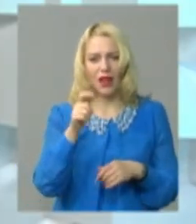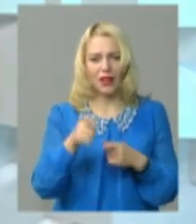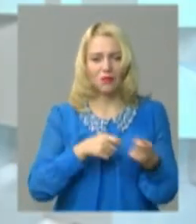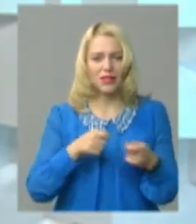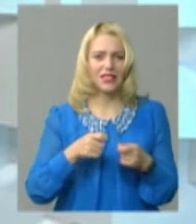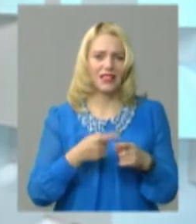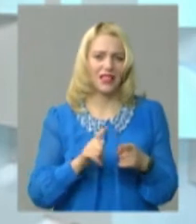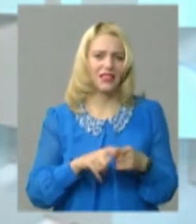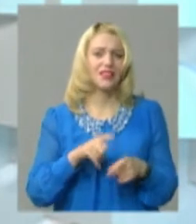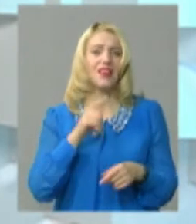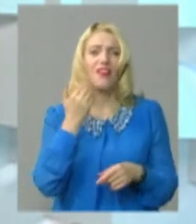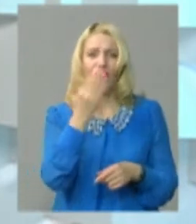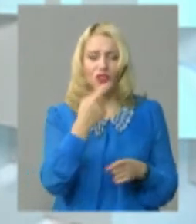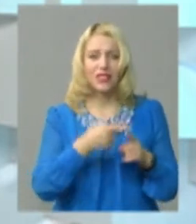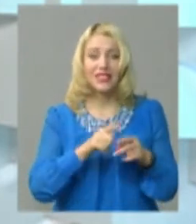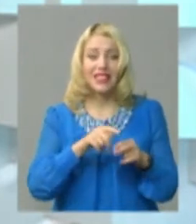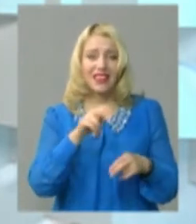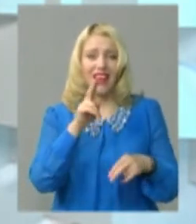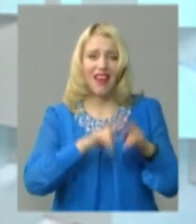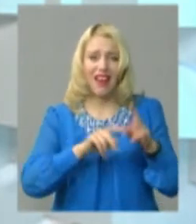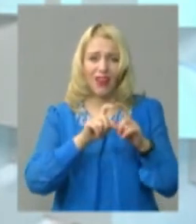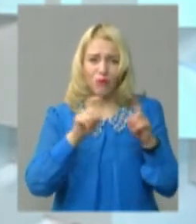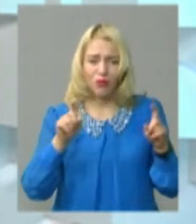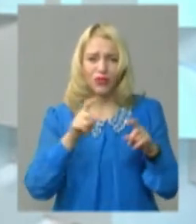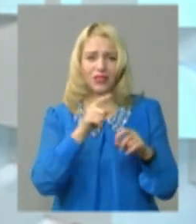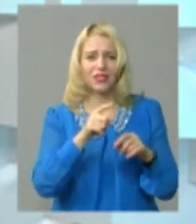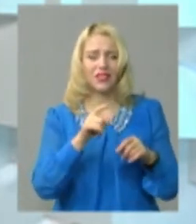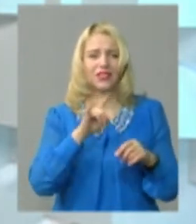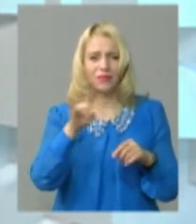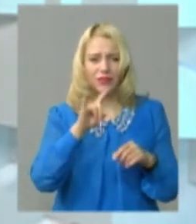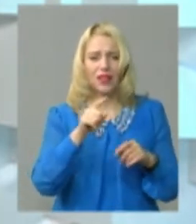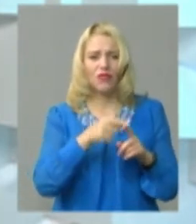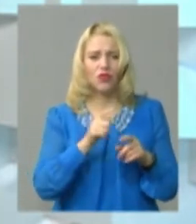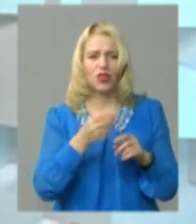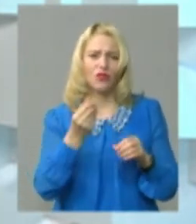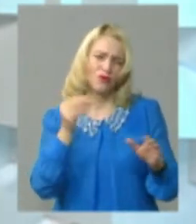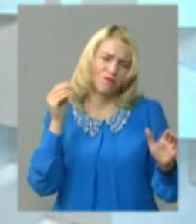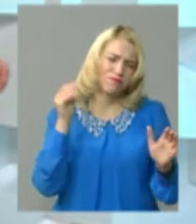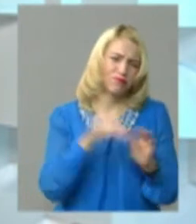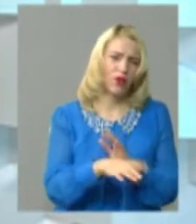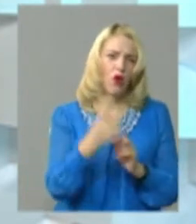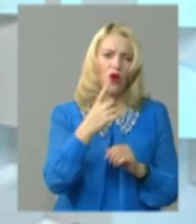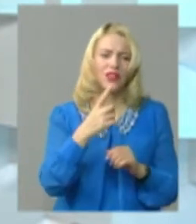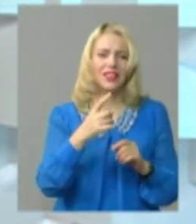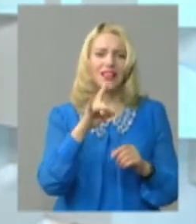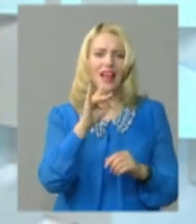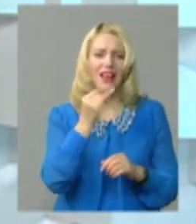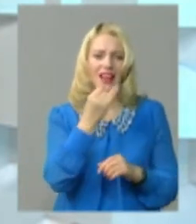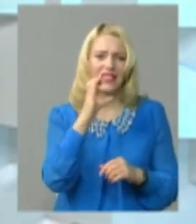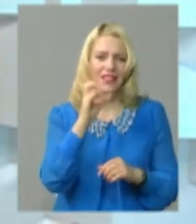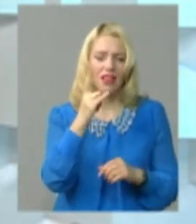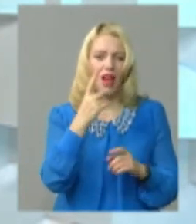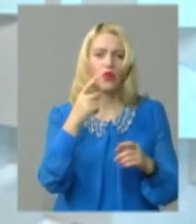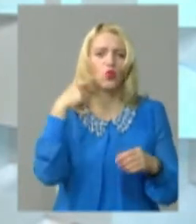обласної. Вони в цей аеропорт продовжили, вони вложили великі кошти. Вони запускали один рейс в місяць на Турцію, і далі вони зараз виставили його на